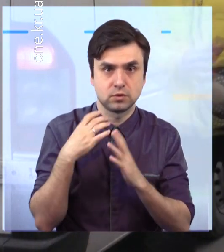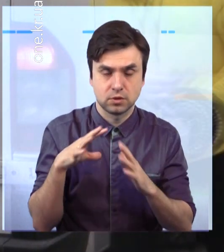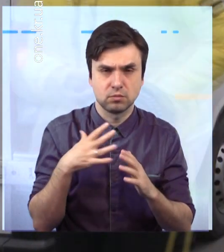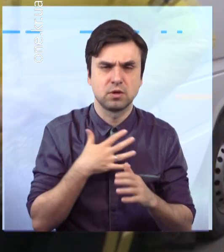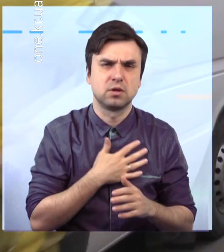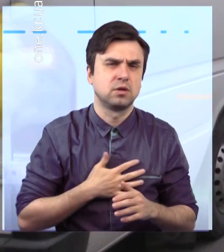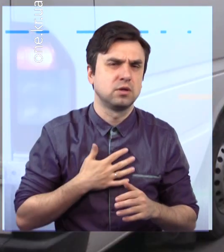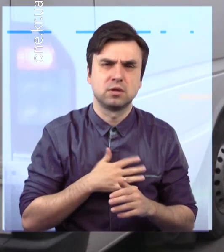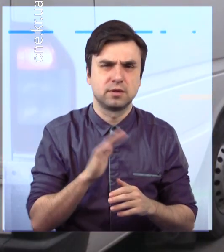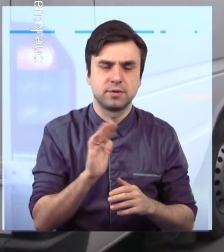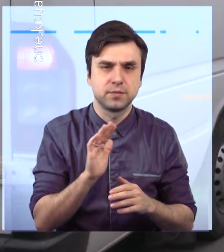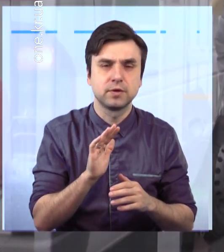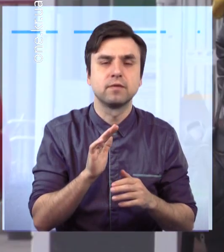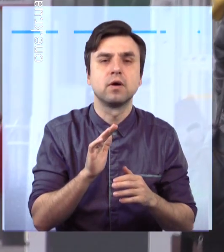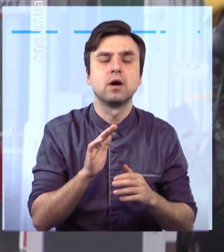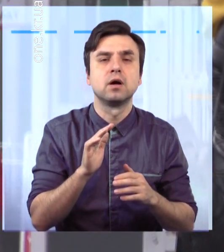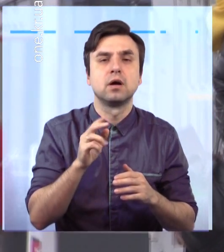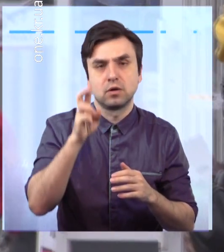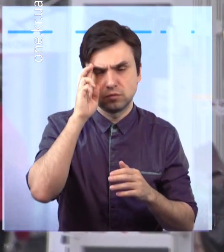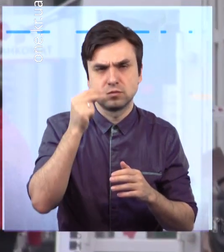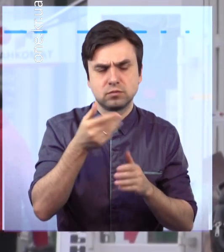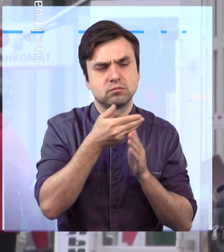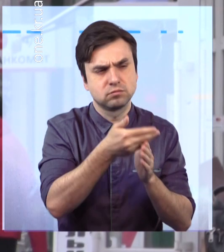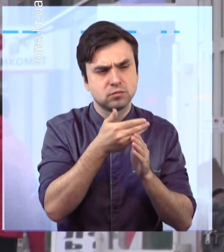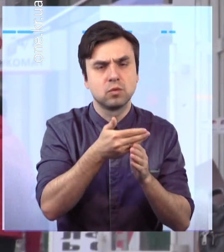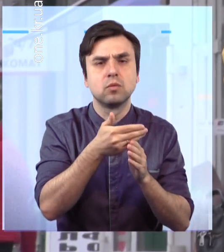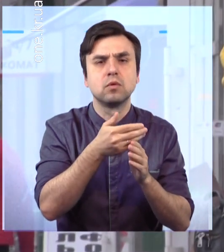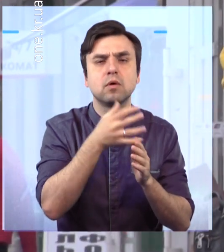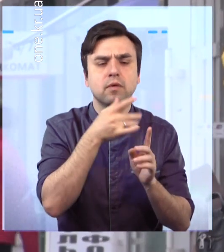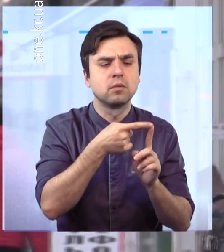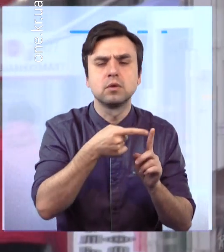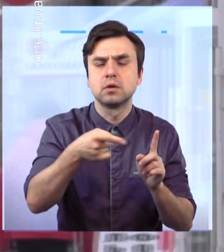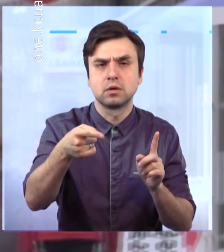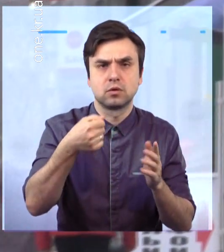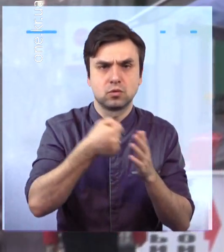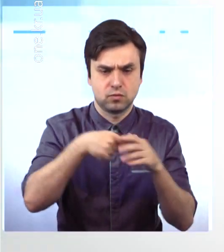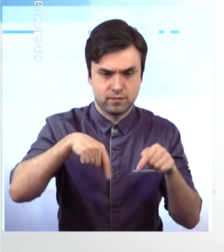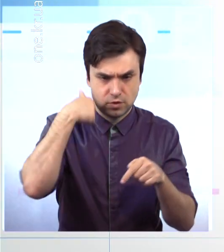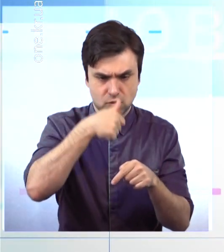виплата компенсації триватиме до кінця року, наголосили у Департаменті.